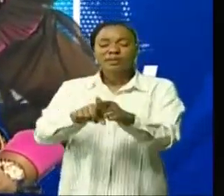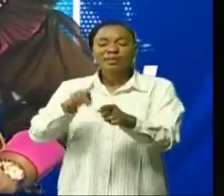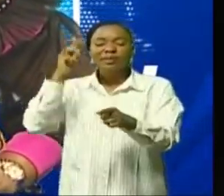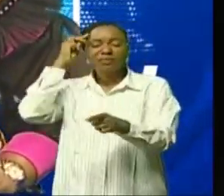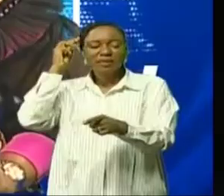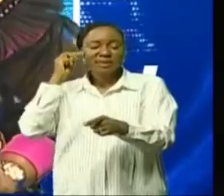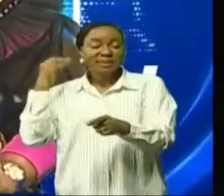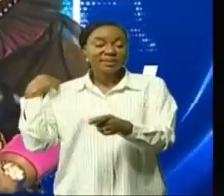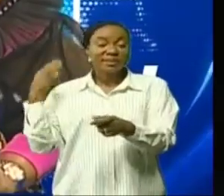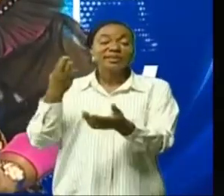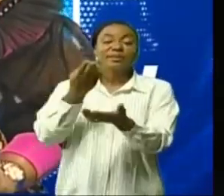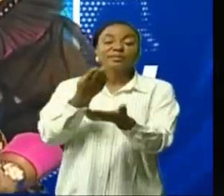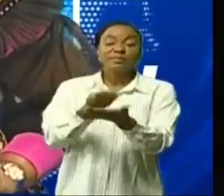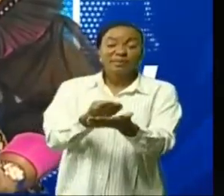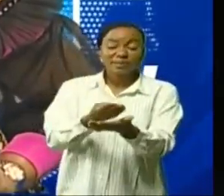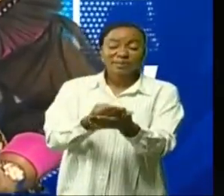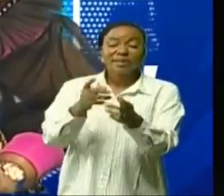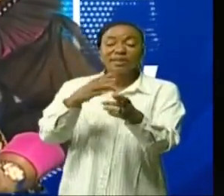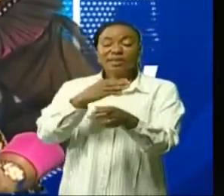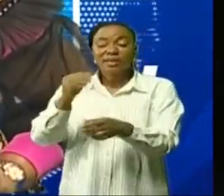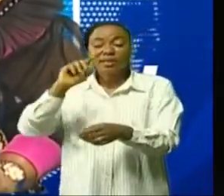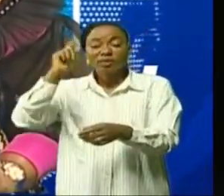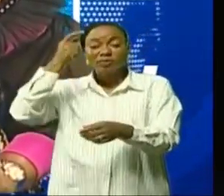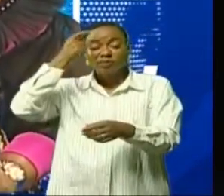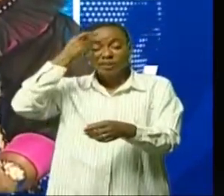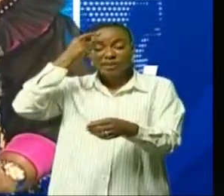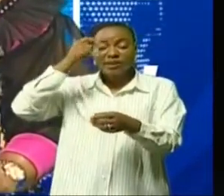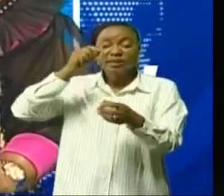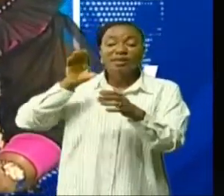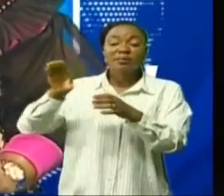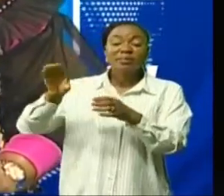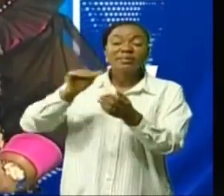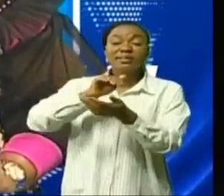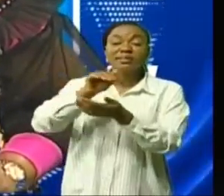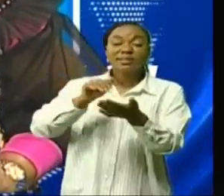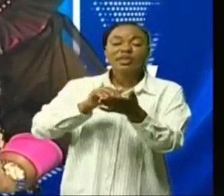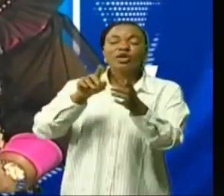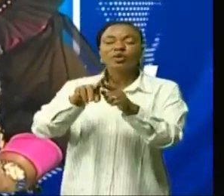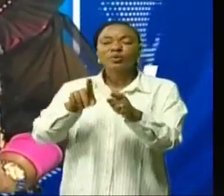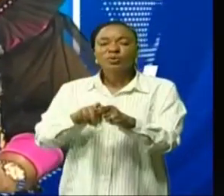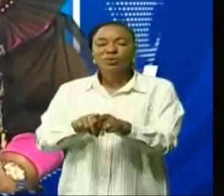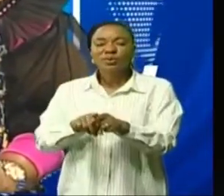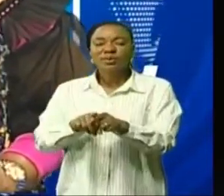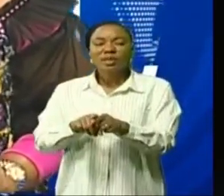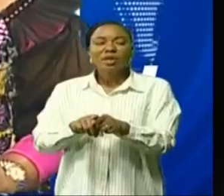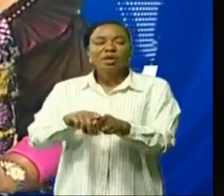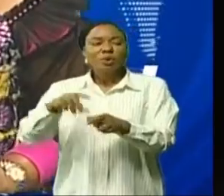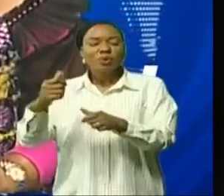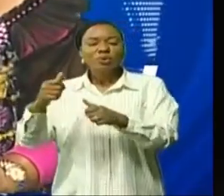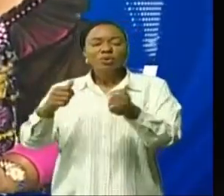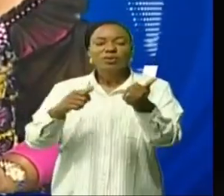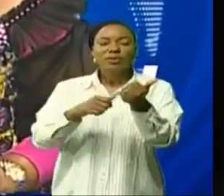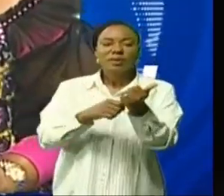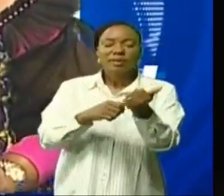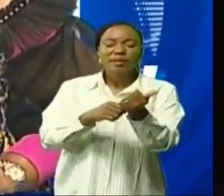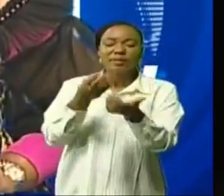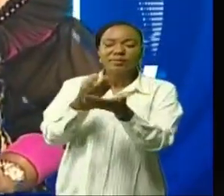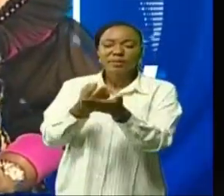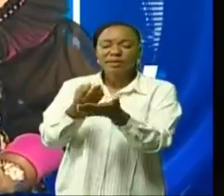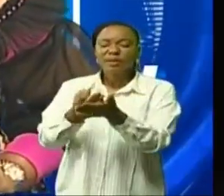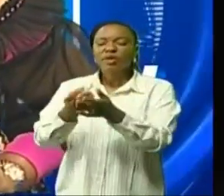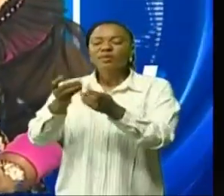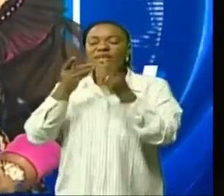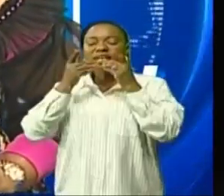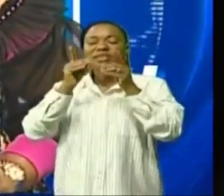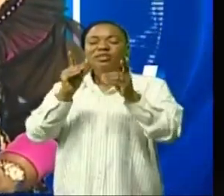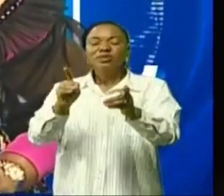ministres de finances, la gouverneure de la Banque centrale et le représentant résident du FMI monétaire internationale ont tenu un point de